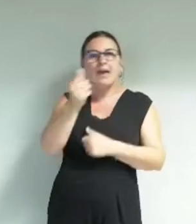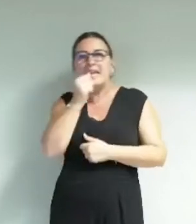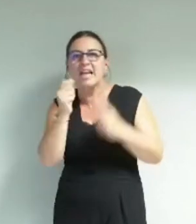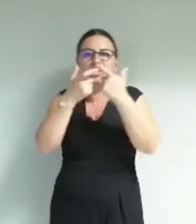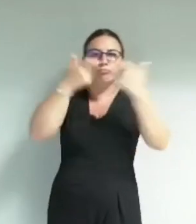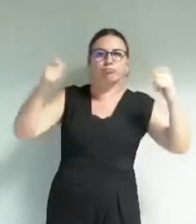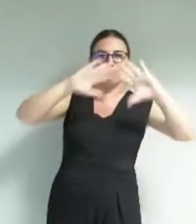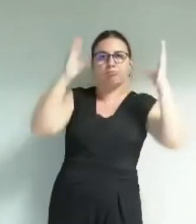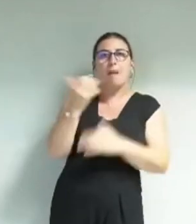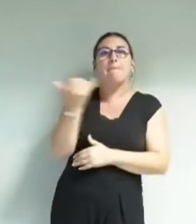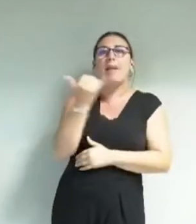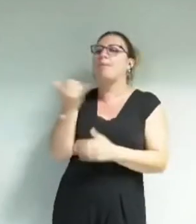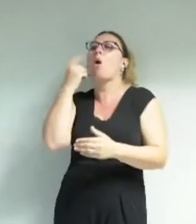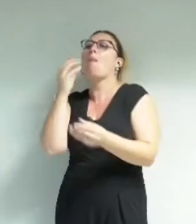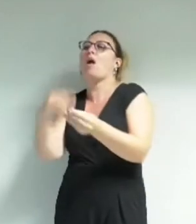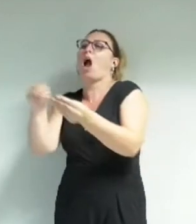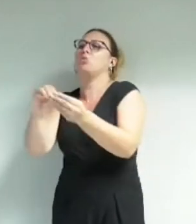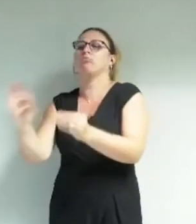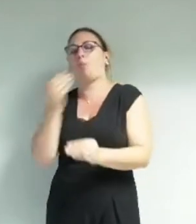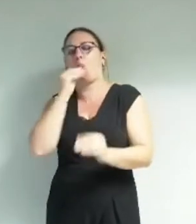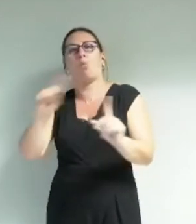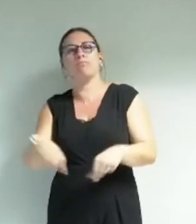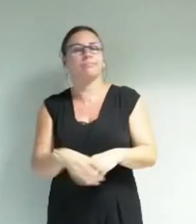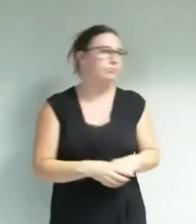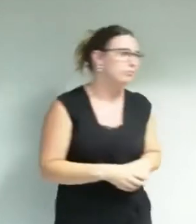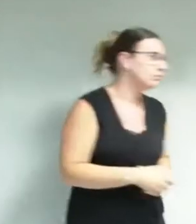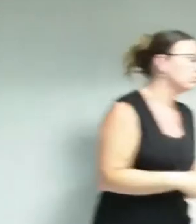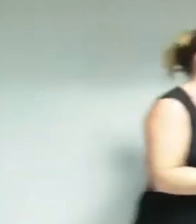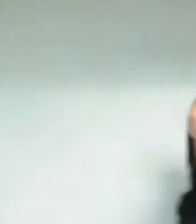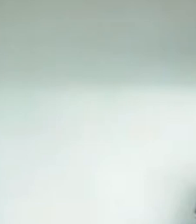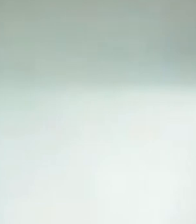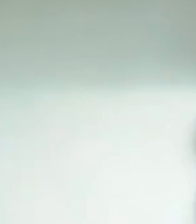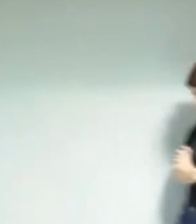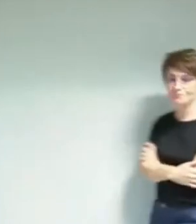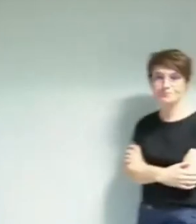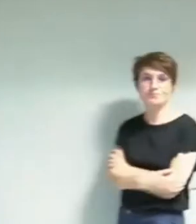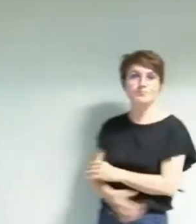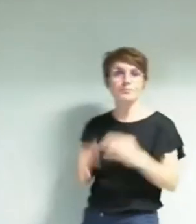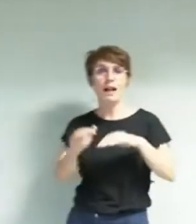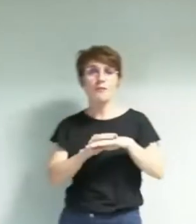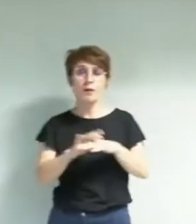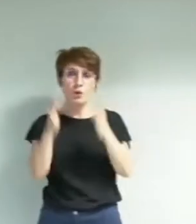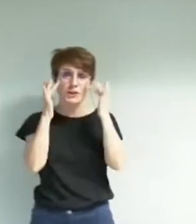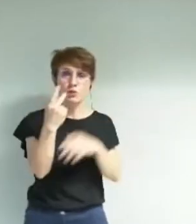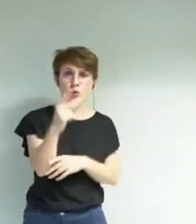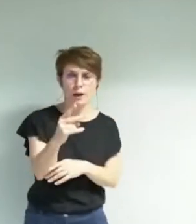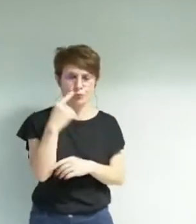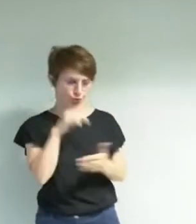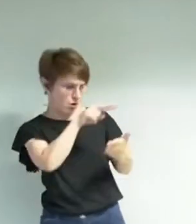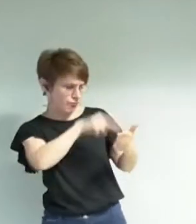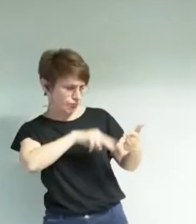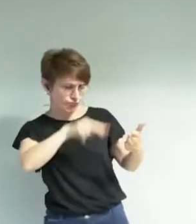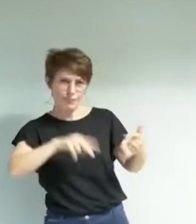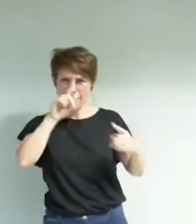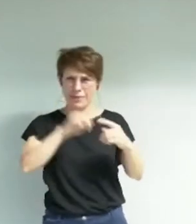Mais c'était juste une remarque en passant. Dans vos objectifs de politique culturelle, je vois qu'un grand chapitre est consacré aux